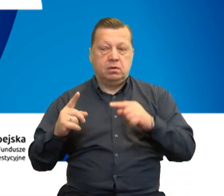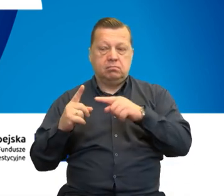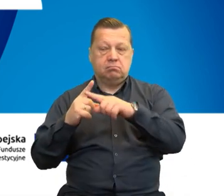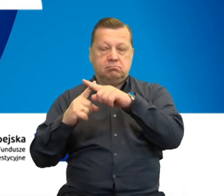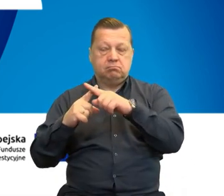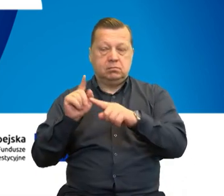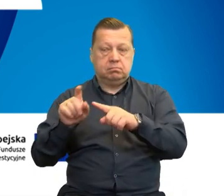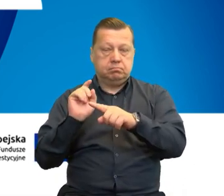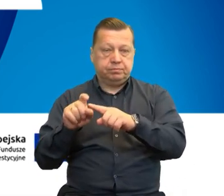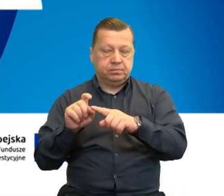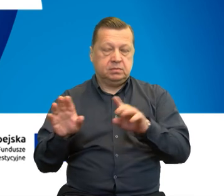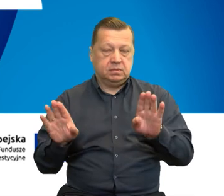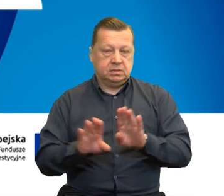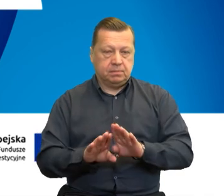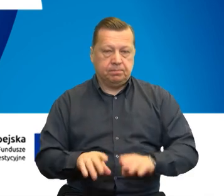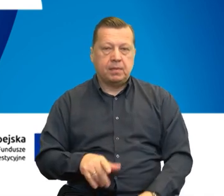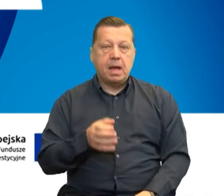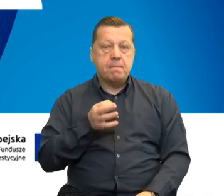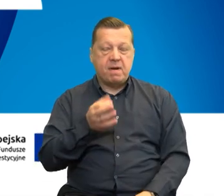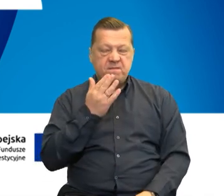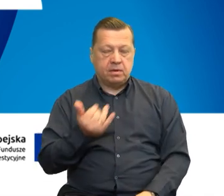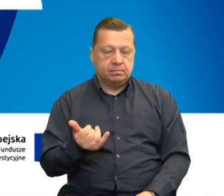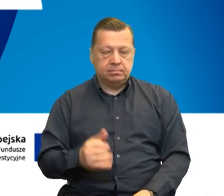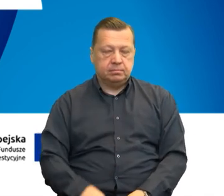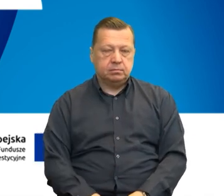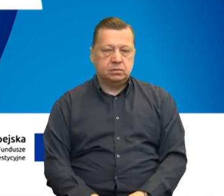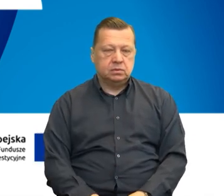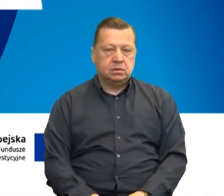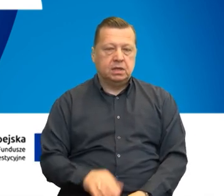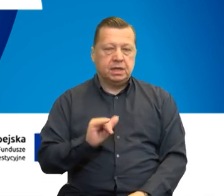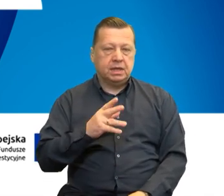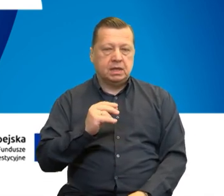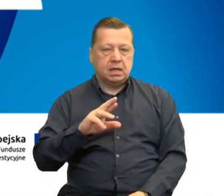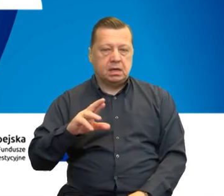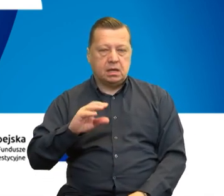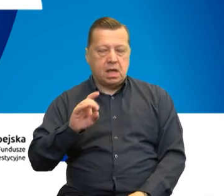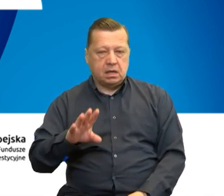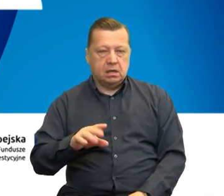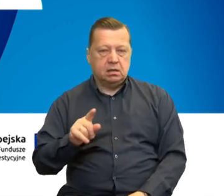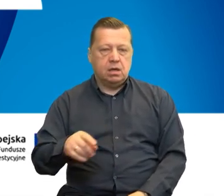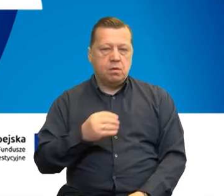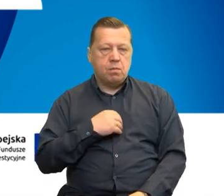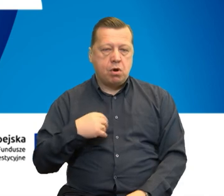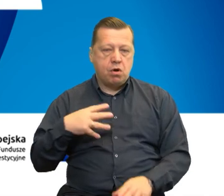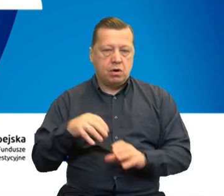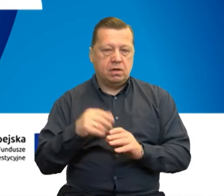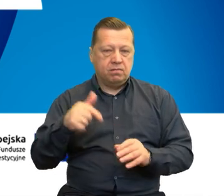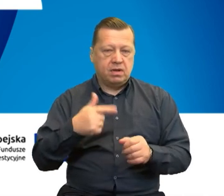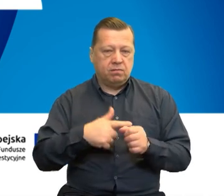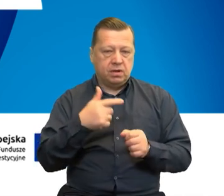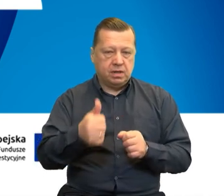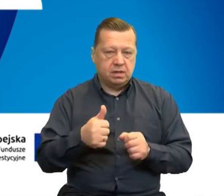A pytanie brzmi. W ilu programach Interreg będzie uczestniczyła Polska w latach